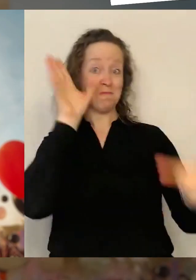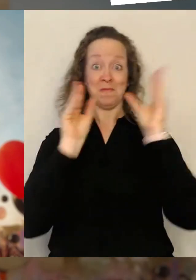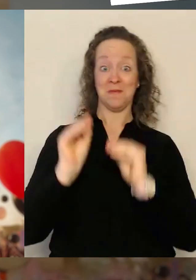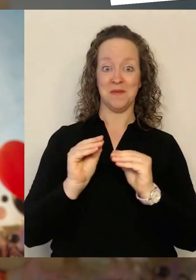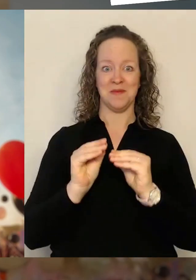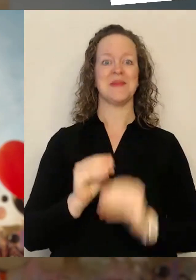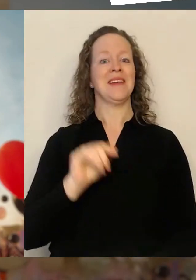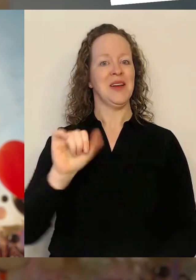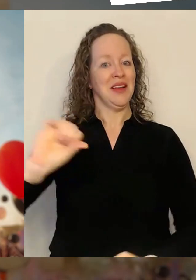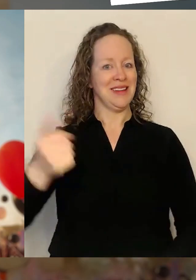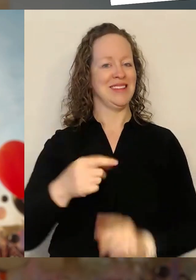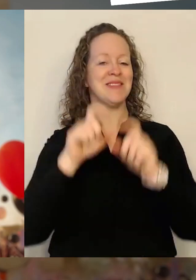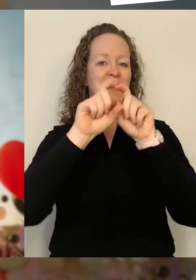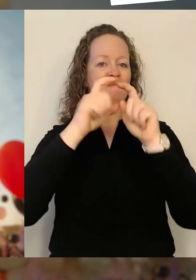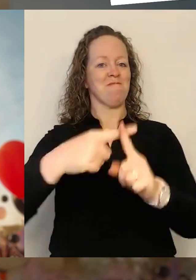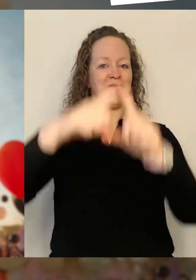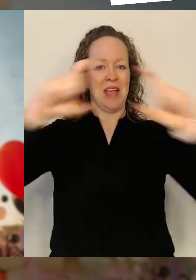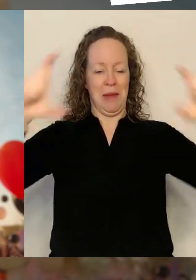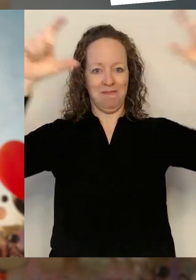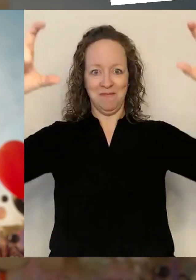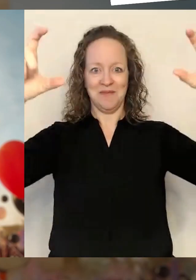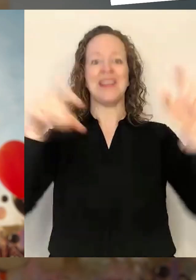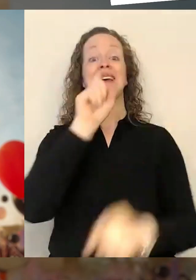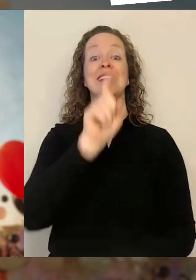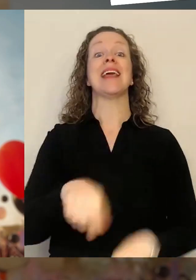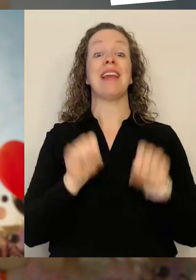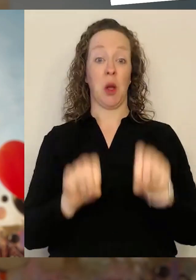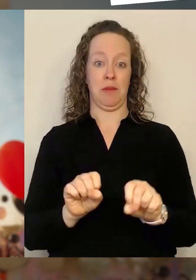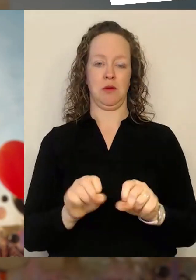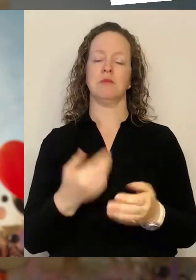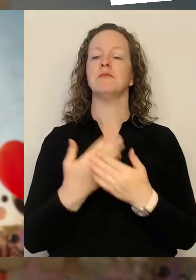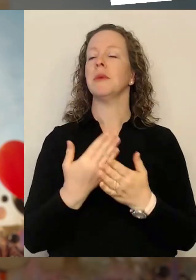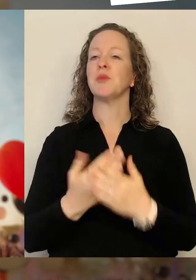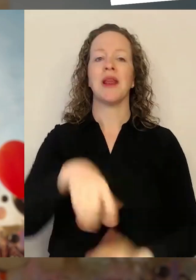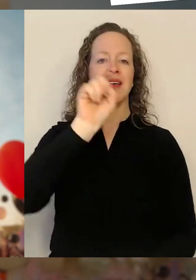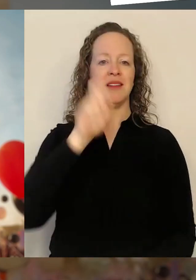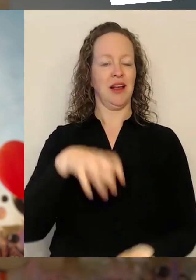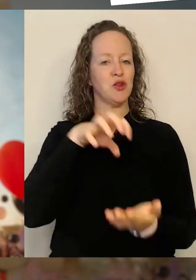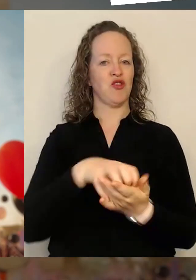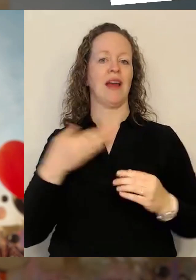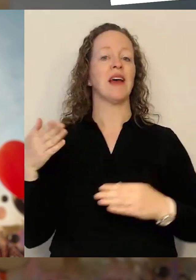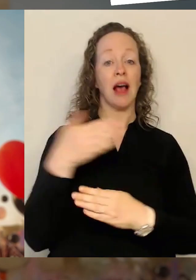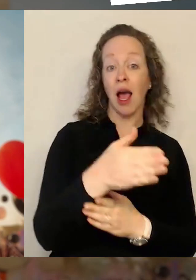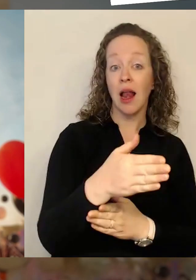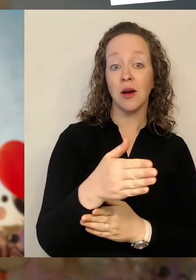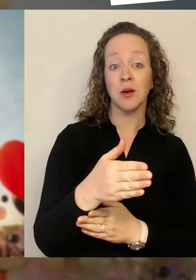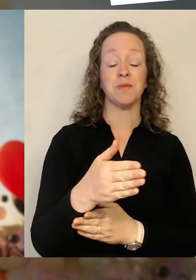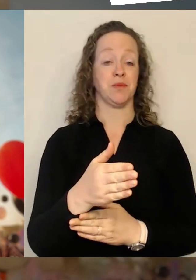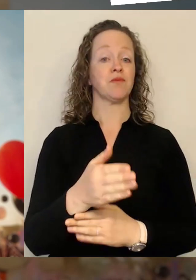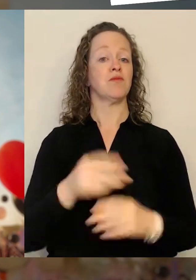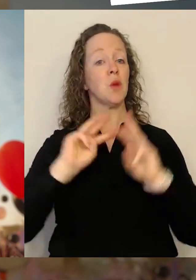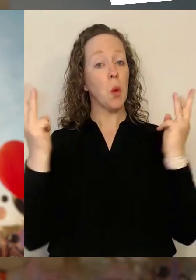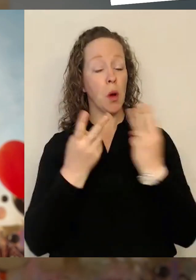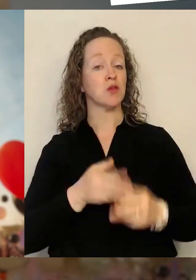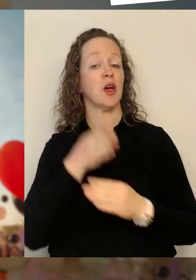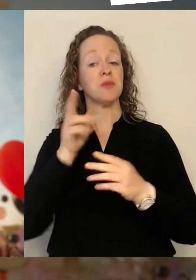digitale Kompetenzen. So könnt ihr zum Beispiel bei digitalen Stadtrallys für Kinder und Jugendliche mitmachen, Coding-Workshops besuchen oder